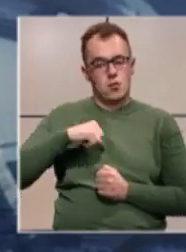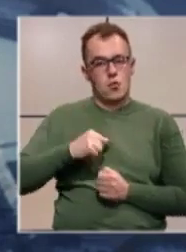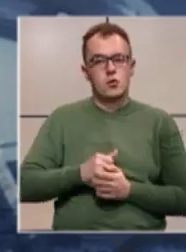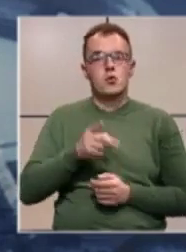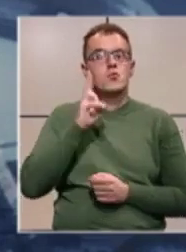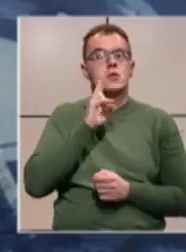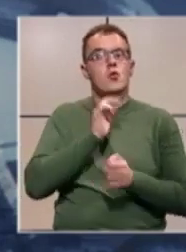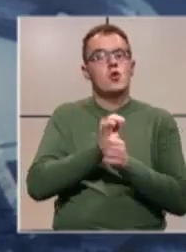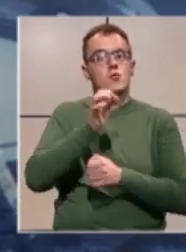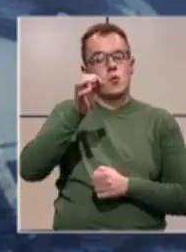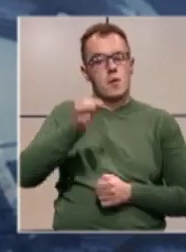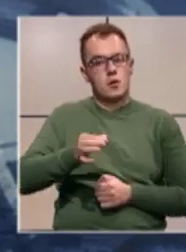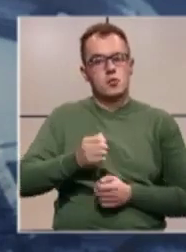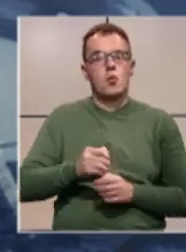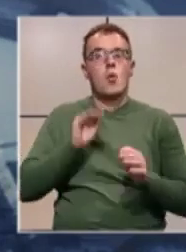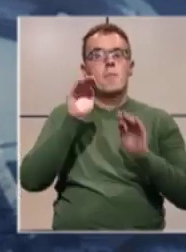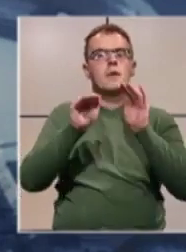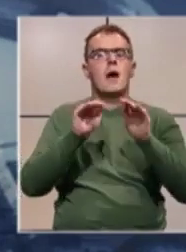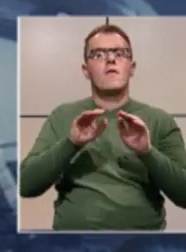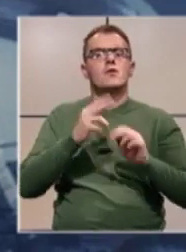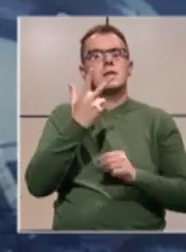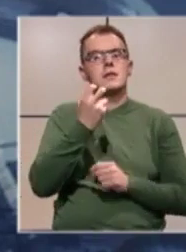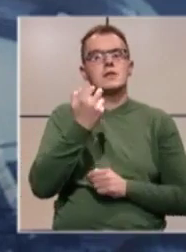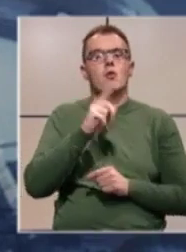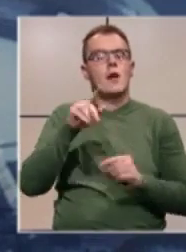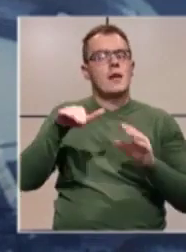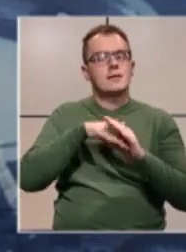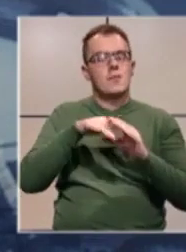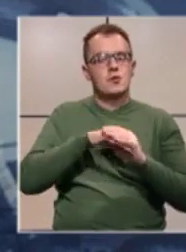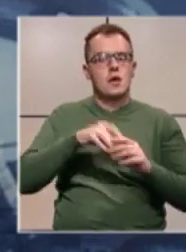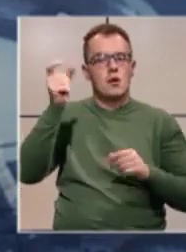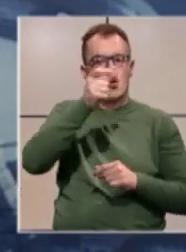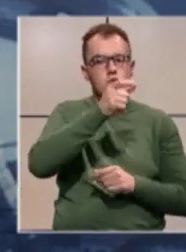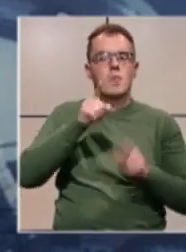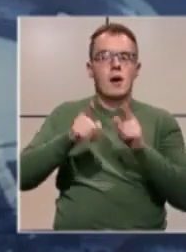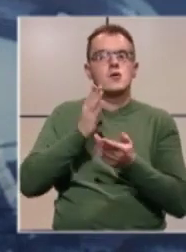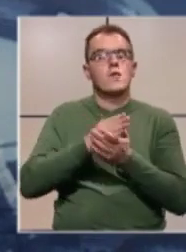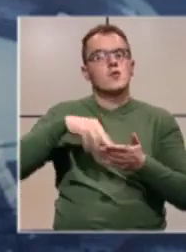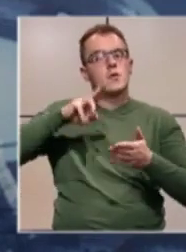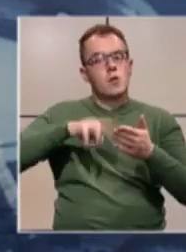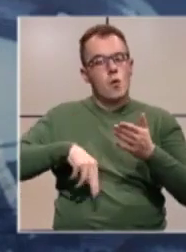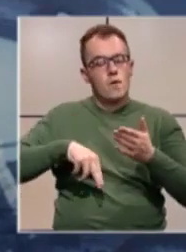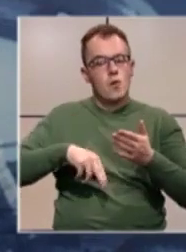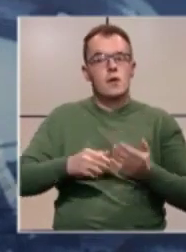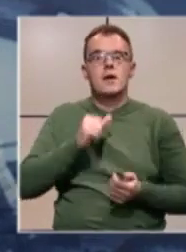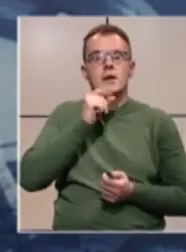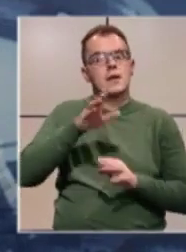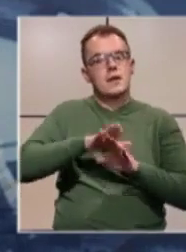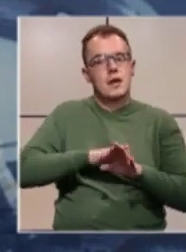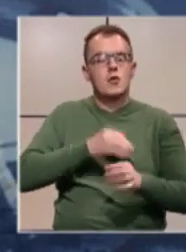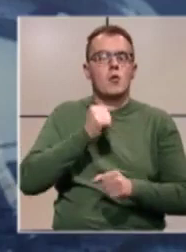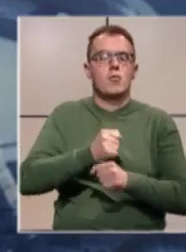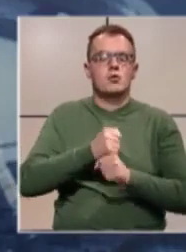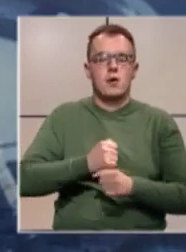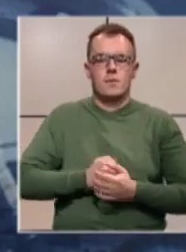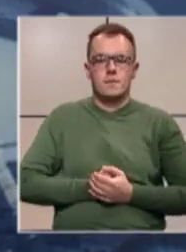godini u Zeničko-Dobojskom kantonu prijavilo se 300 nezaposlenih osoba. Neki su već potpisali ugovore i krenuli u